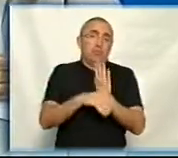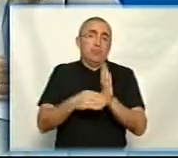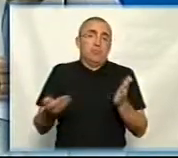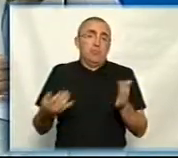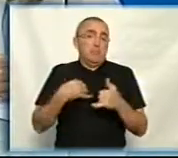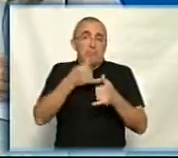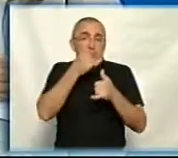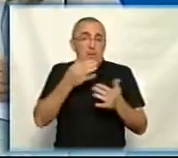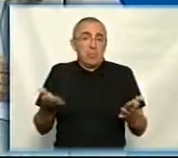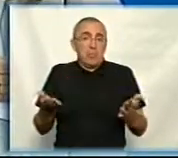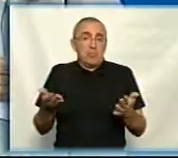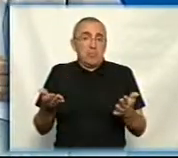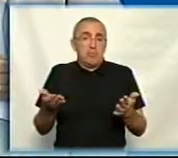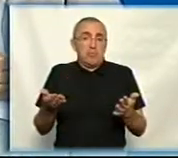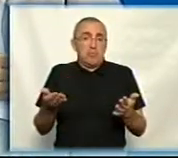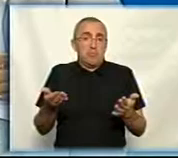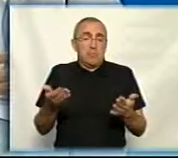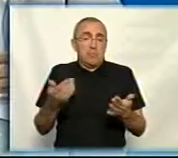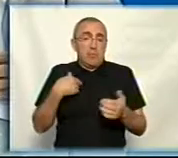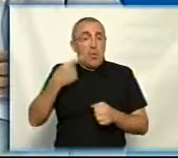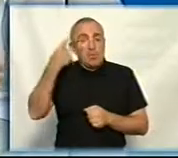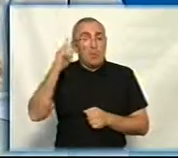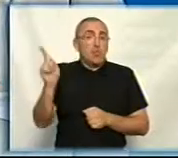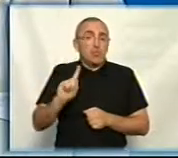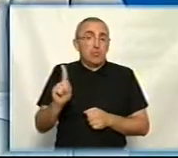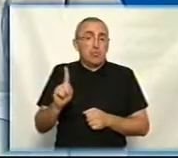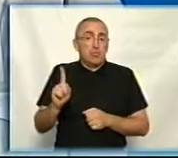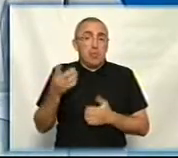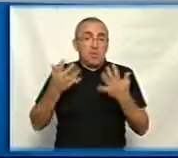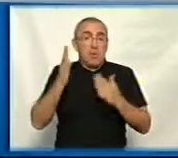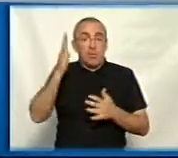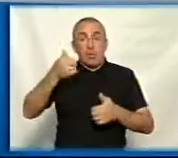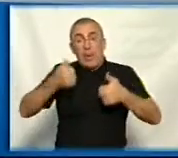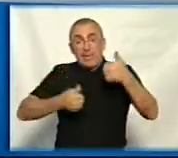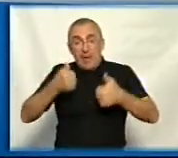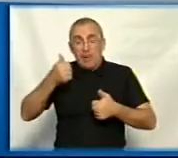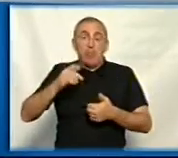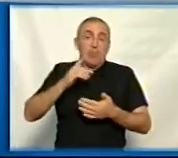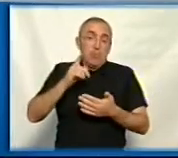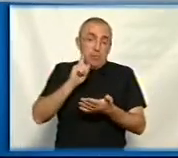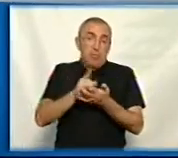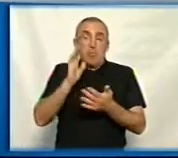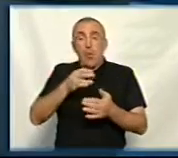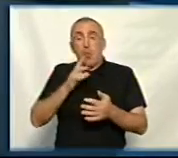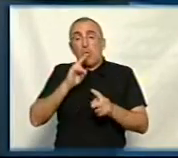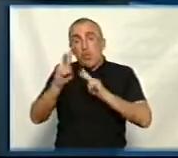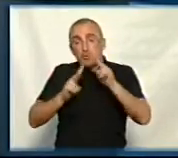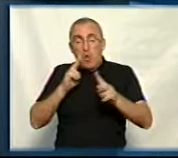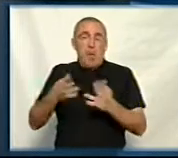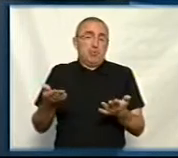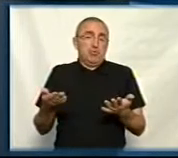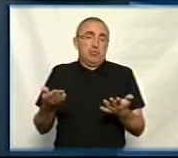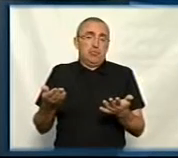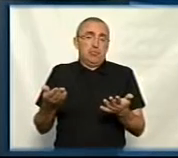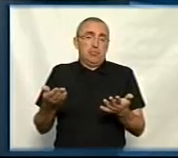попереденція міської ради, чому ні? Це наше місто, наша територія. Якщо буде тендер, то його можна буде просто оскаржити, я так думаю, просто